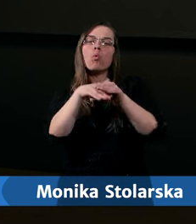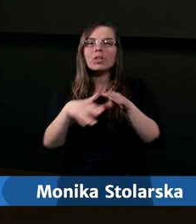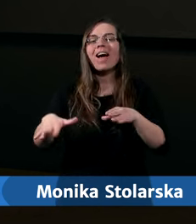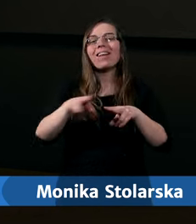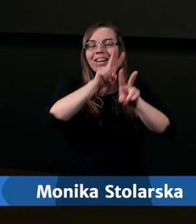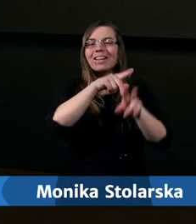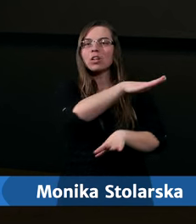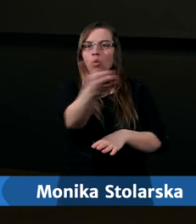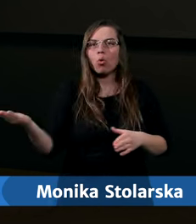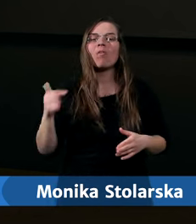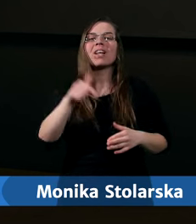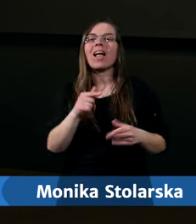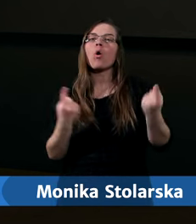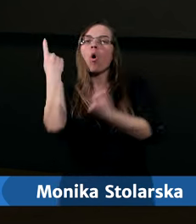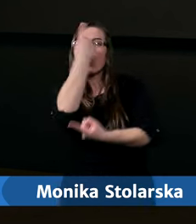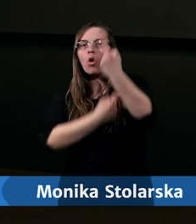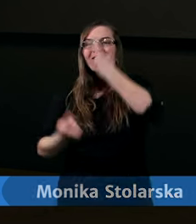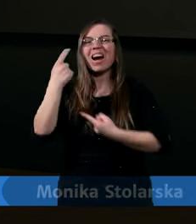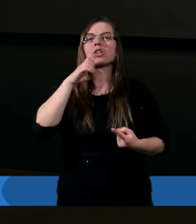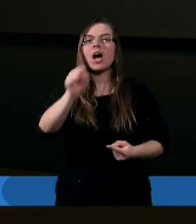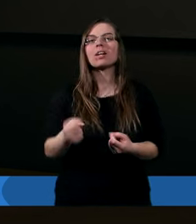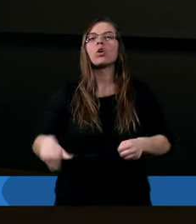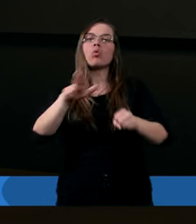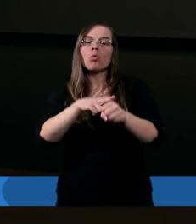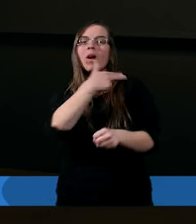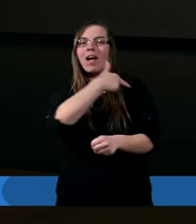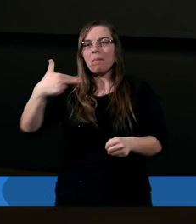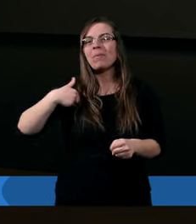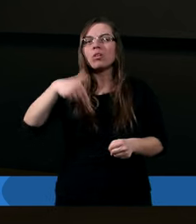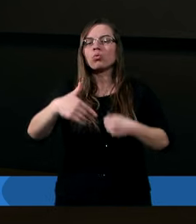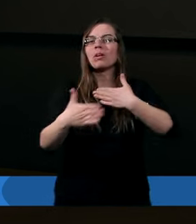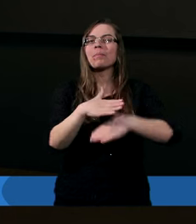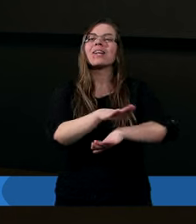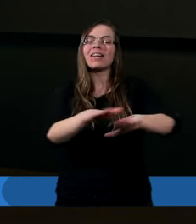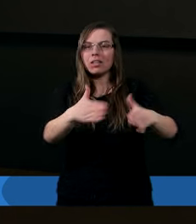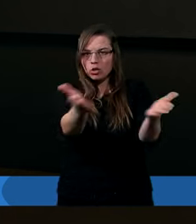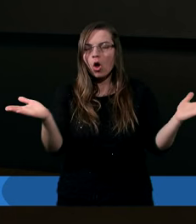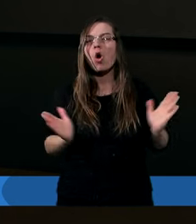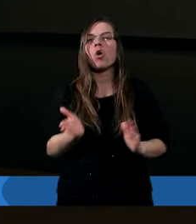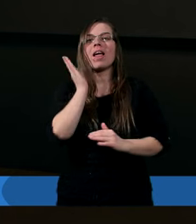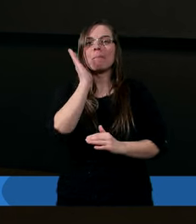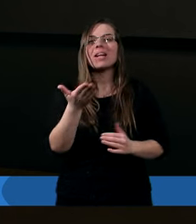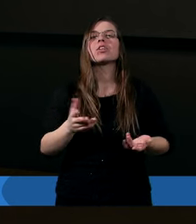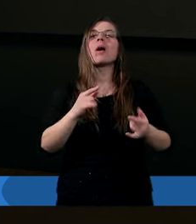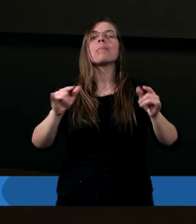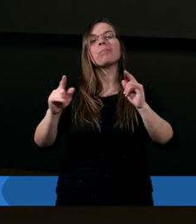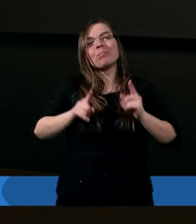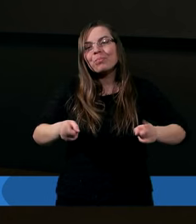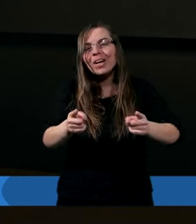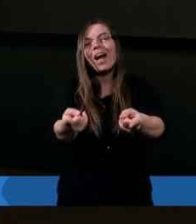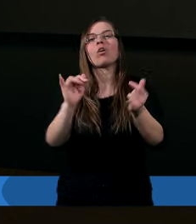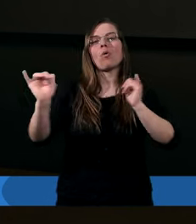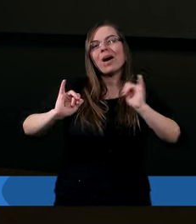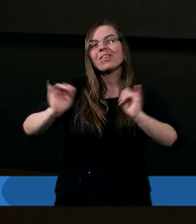tego rozważania, które my tutaj przy stole będziemy realizowali.